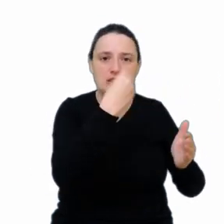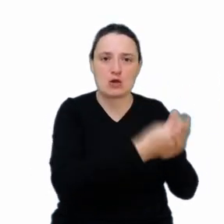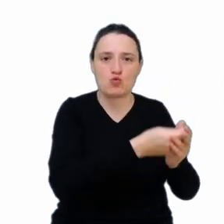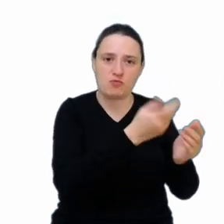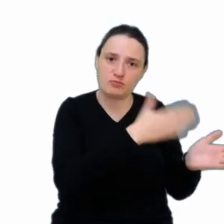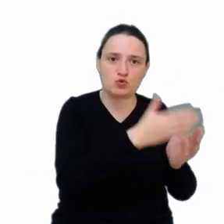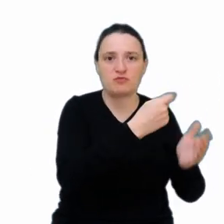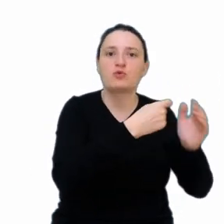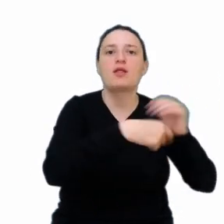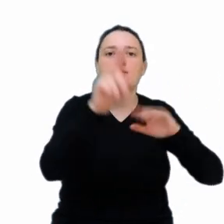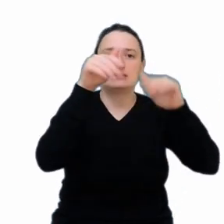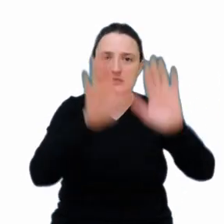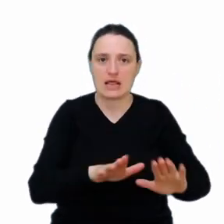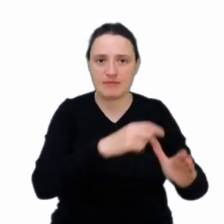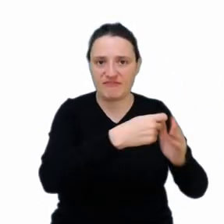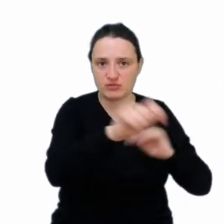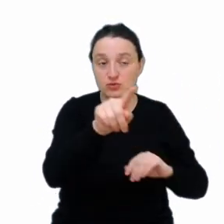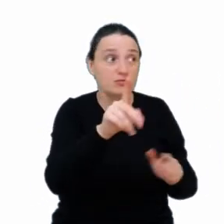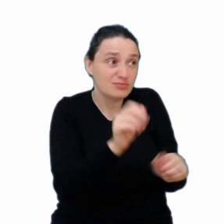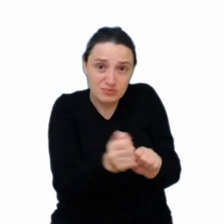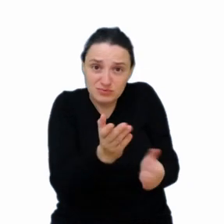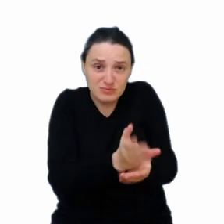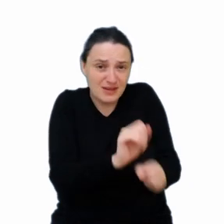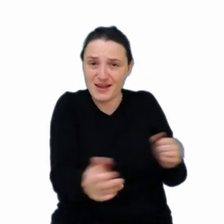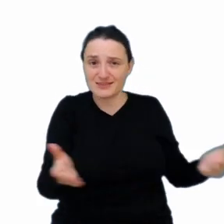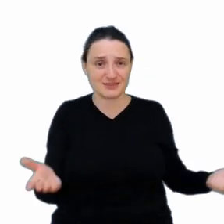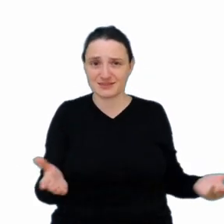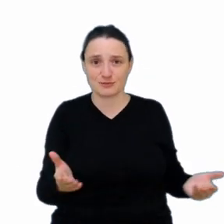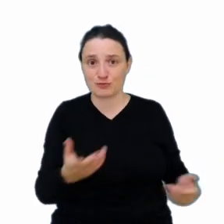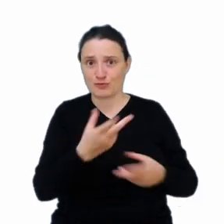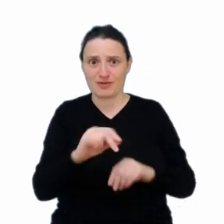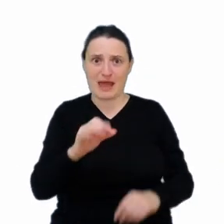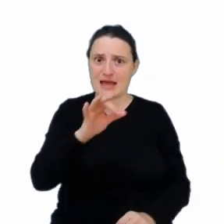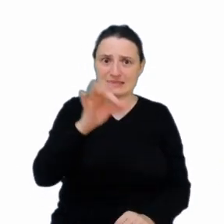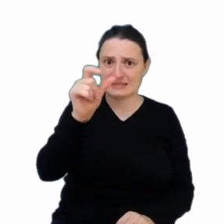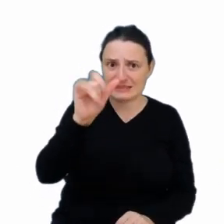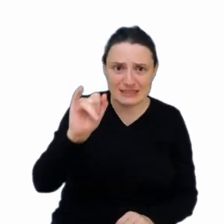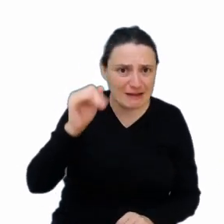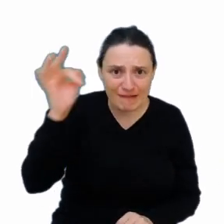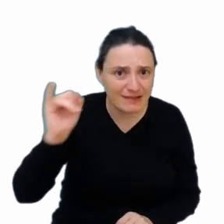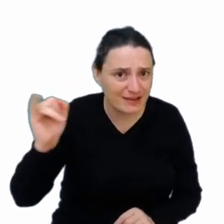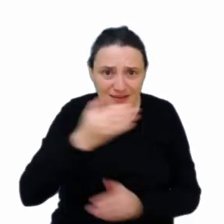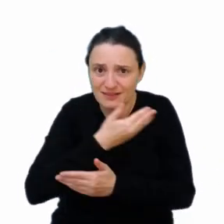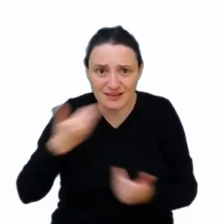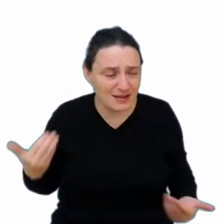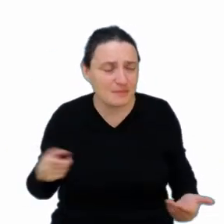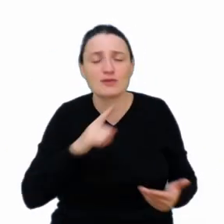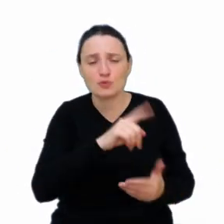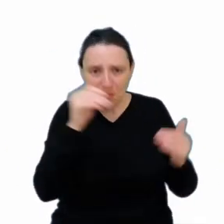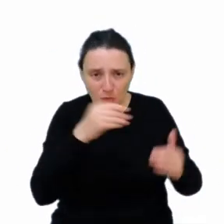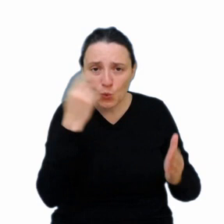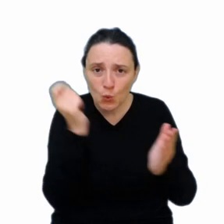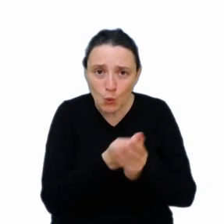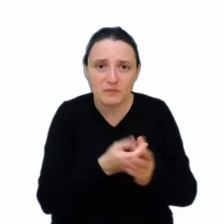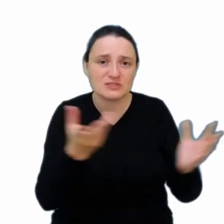wykorzystywane. To wszystko, o czym mówię, to absolutnie jest. To nie jest science fiction. To są rzeczy, które normalnie można kupić, zintegrować i